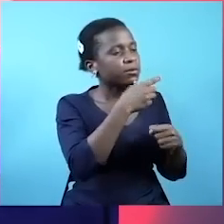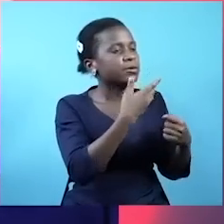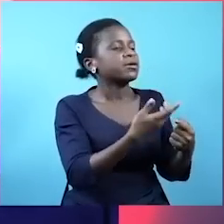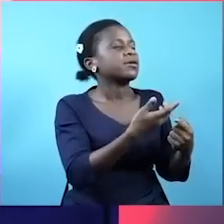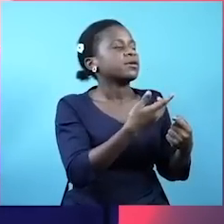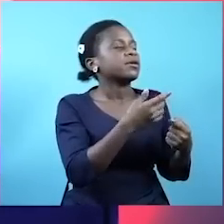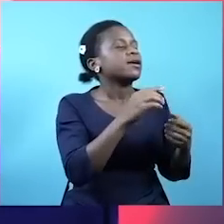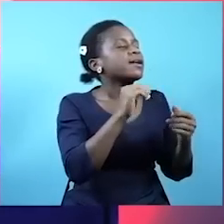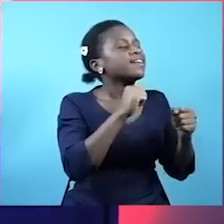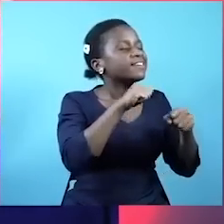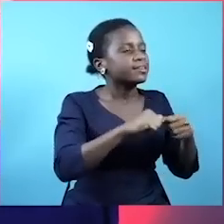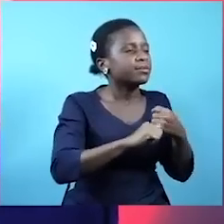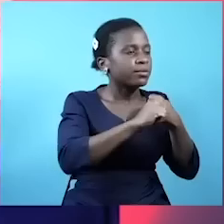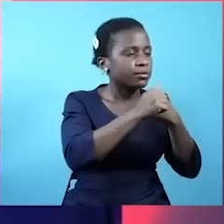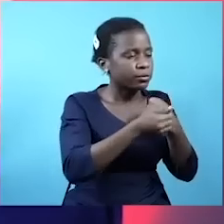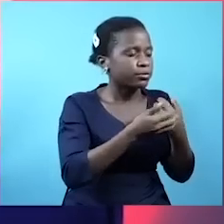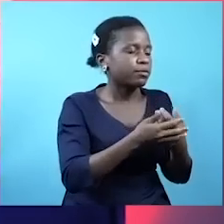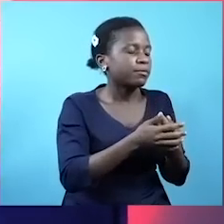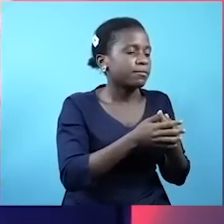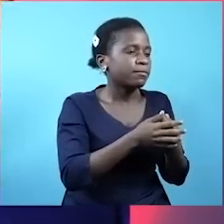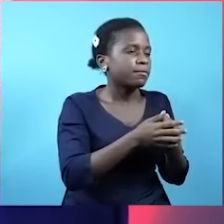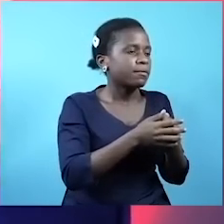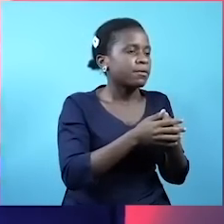Kulinda hile feather. Sasa.